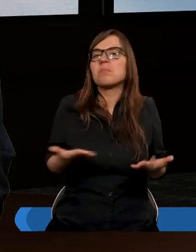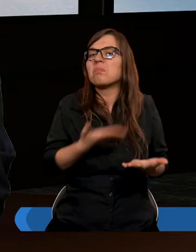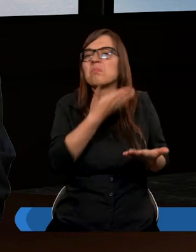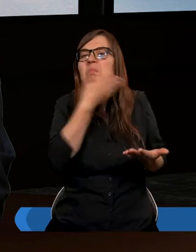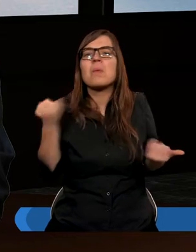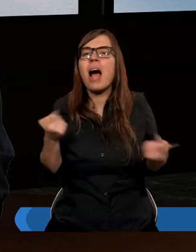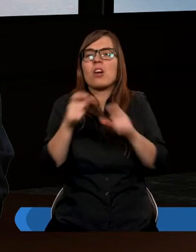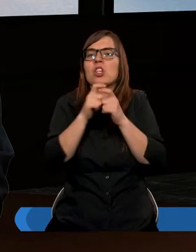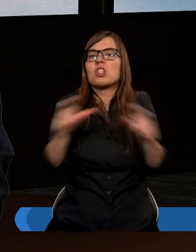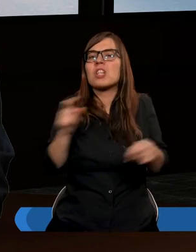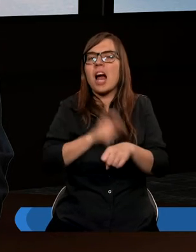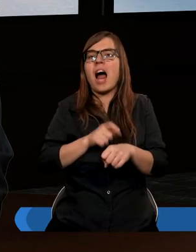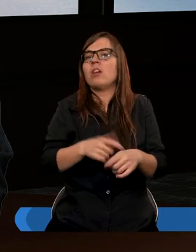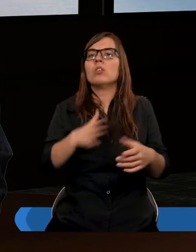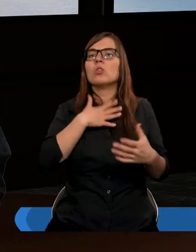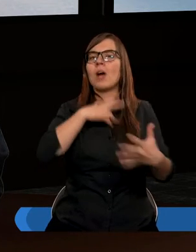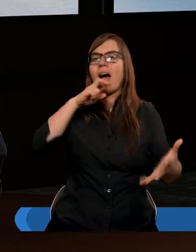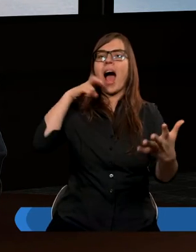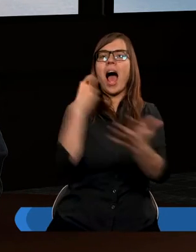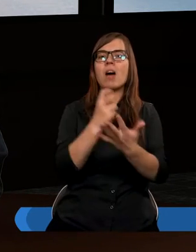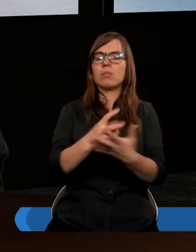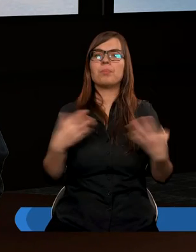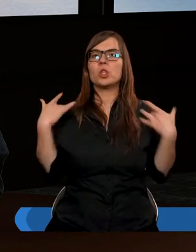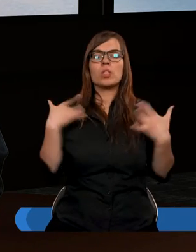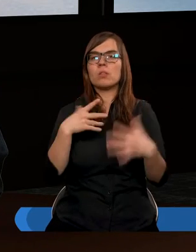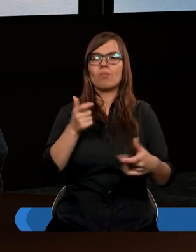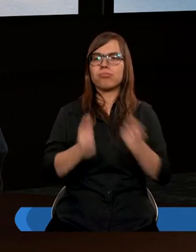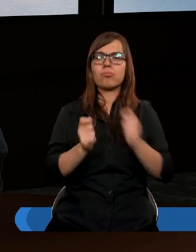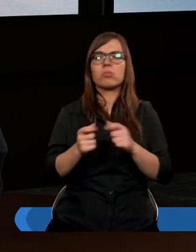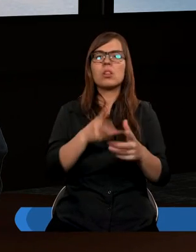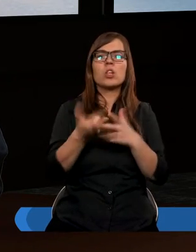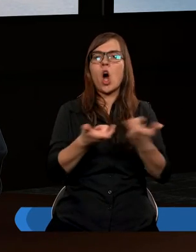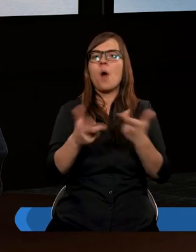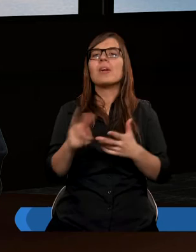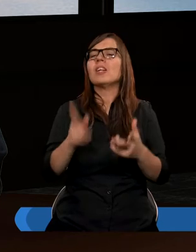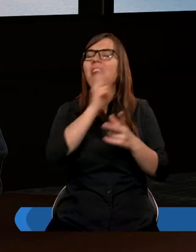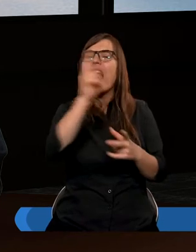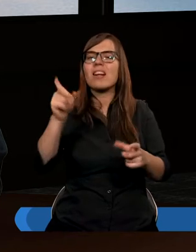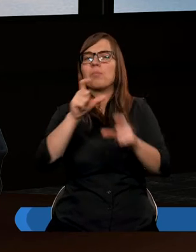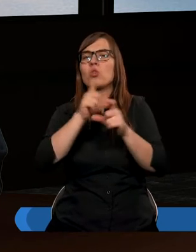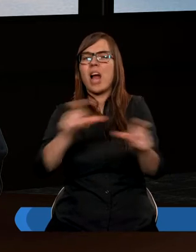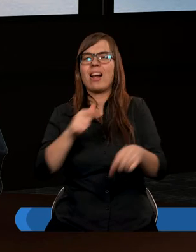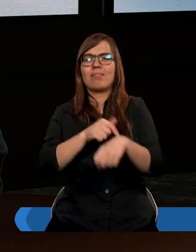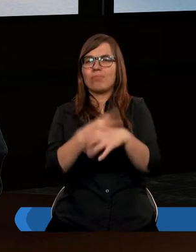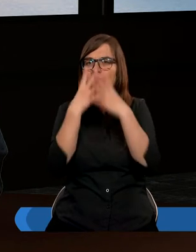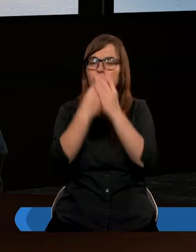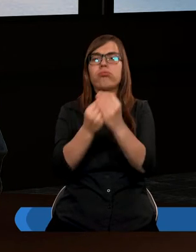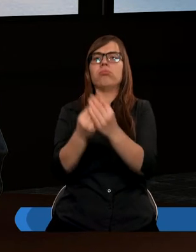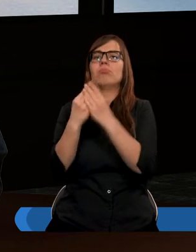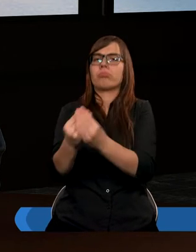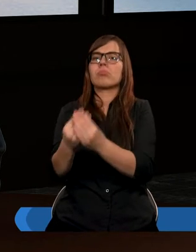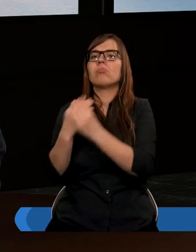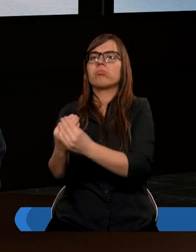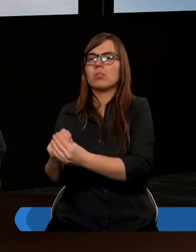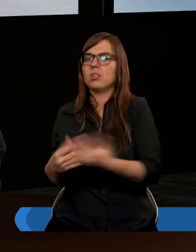mają czasu, mimo że jest tak zautomatyzowane nasze życie, ale każdemu brakuje czasu. I żeby poświęcić ten